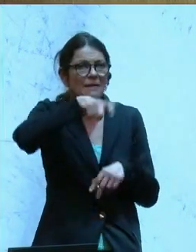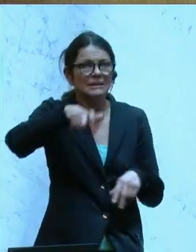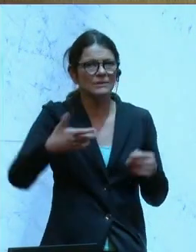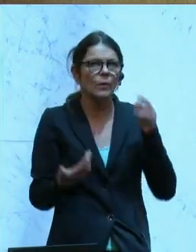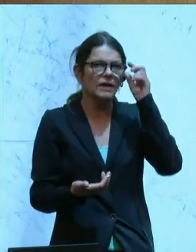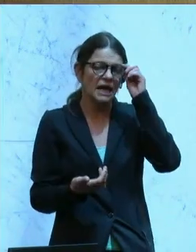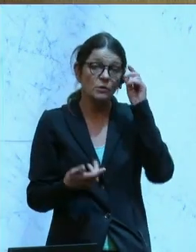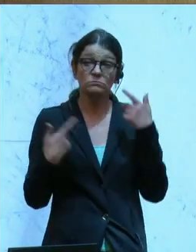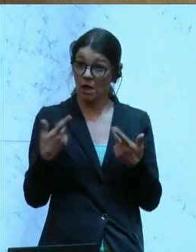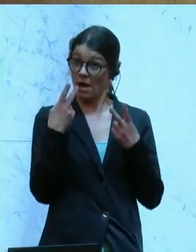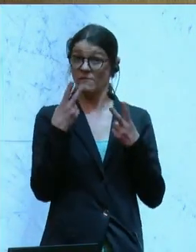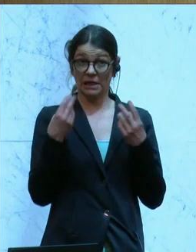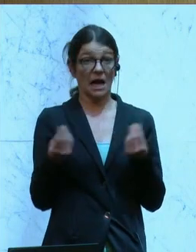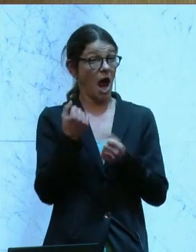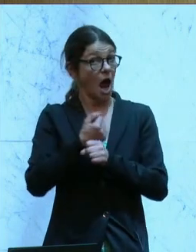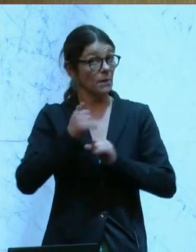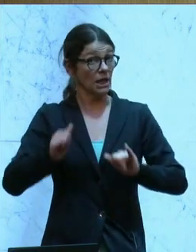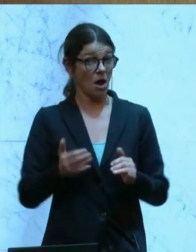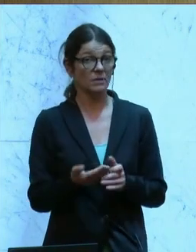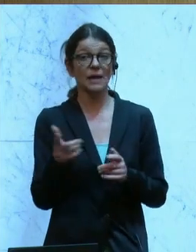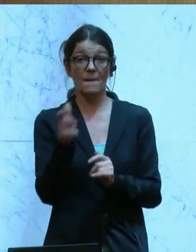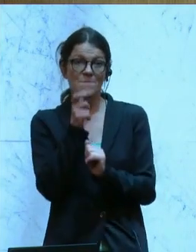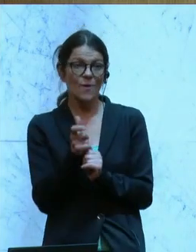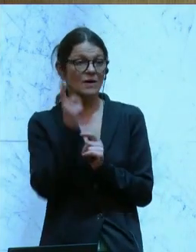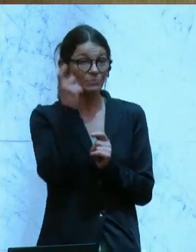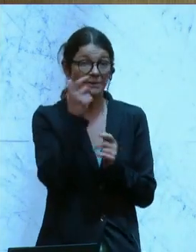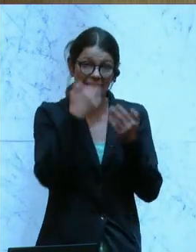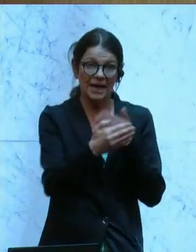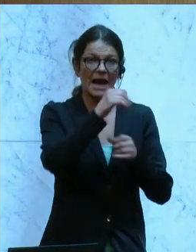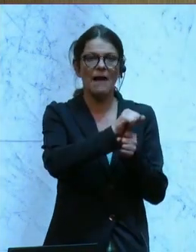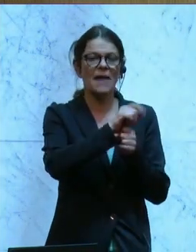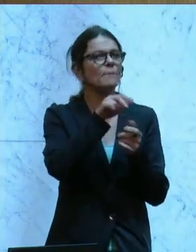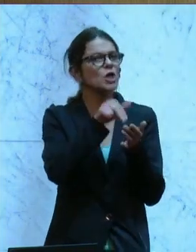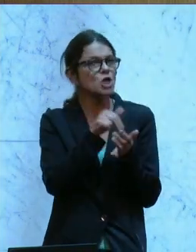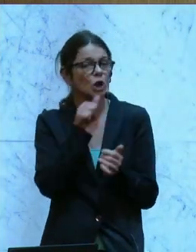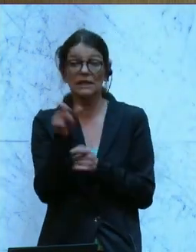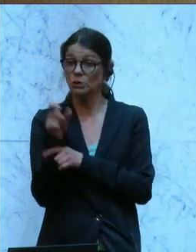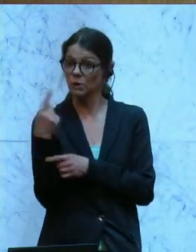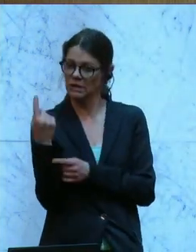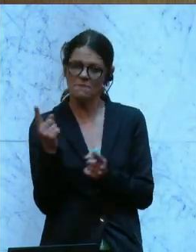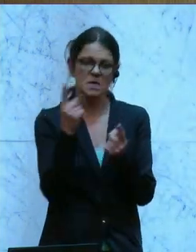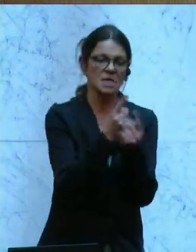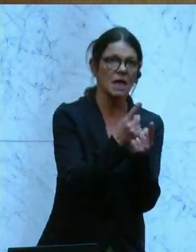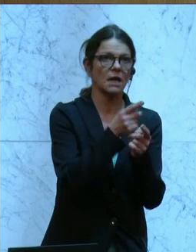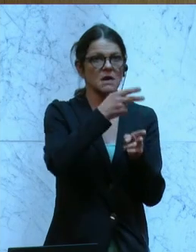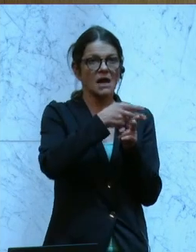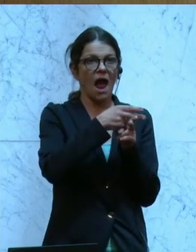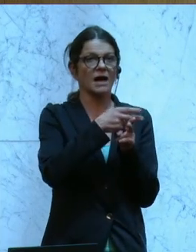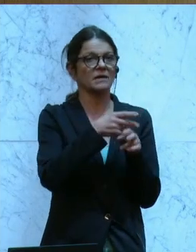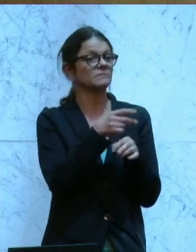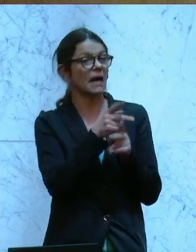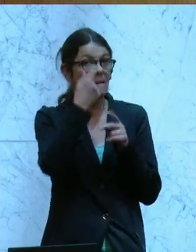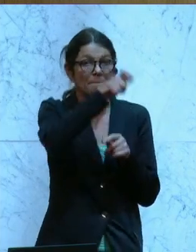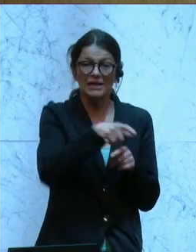das sind schon sehr wertvolle Tätigkeiten, wo sie im Beruf einsteigen können, aber noch nicht gezwungen sind, direkt am Kranken zu